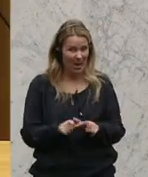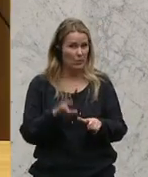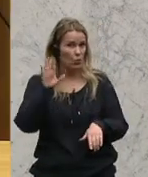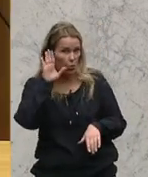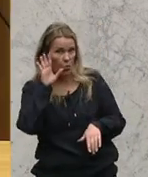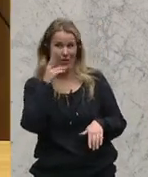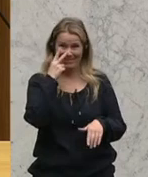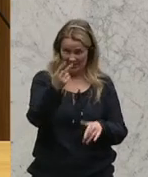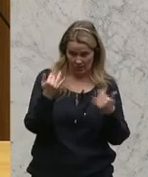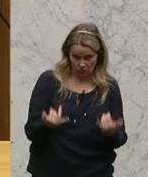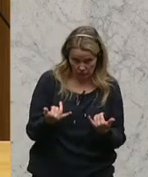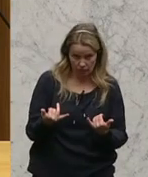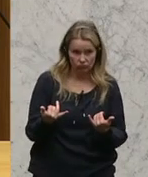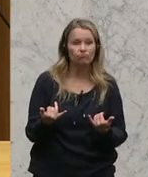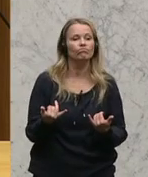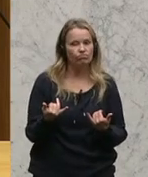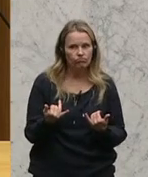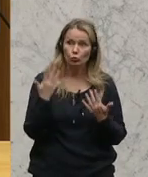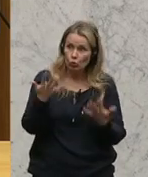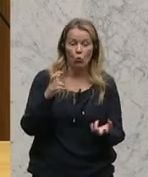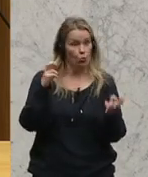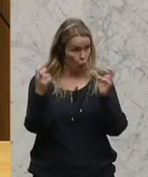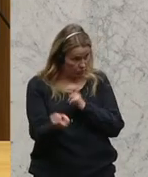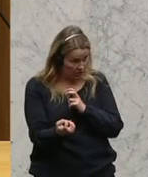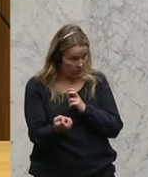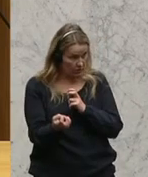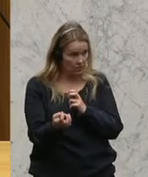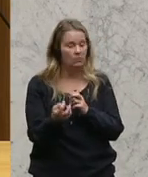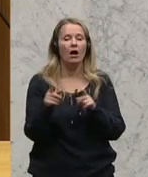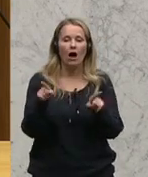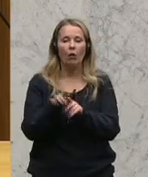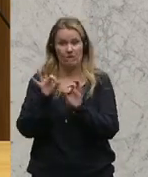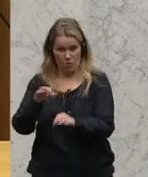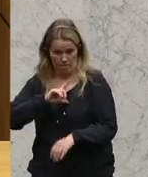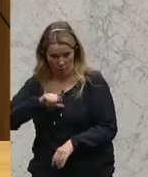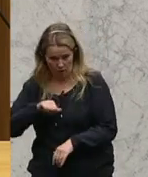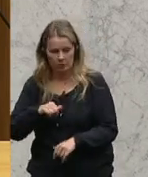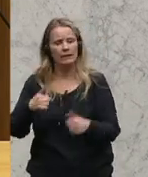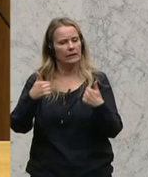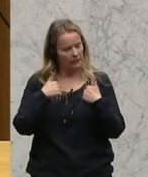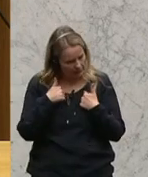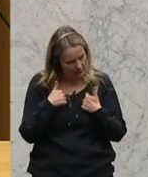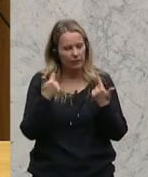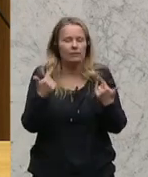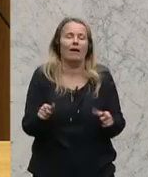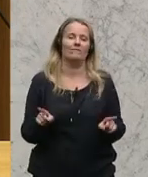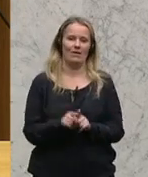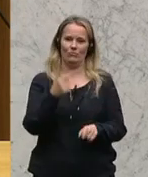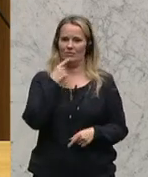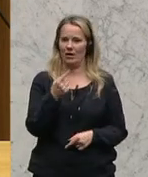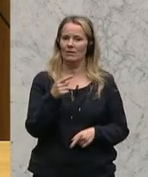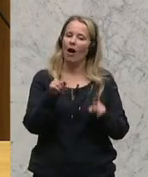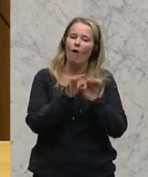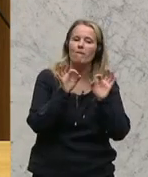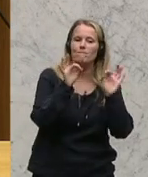sehen, wir kennen es ja alle, dass wir, wenn wir das umsetzen, sowohl für die Polizei, ich darf auch sagen, gleichzeitig für das